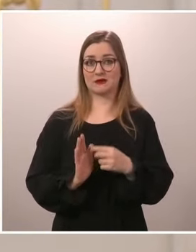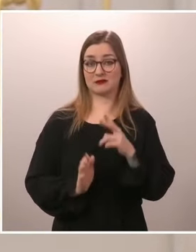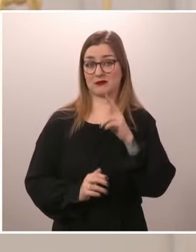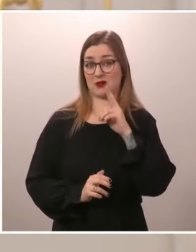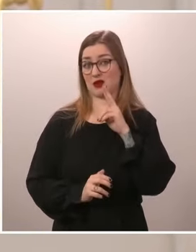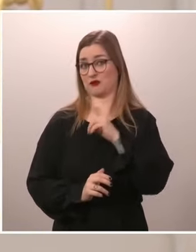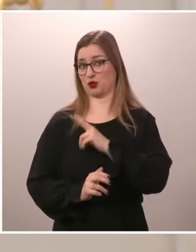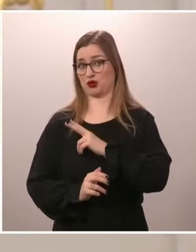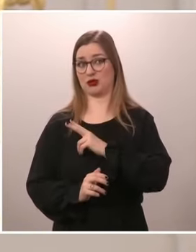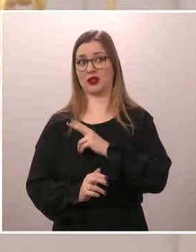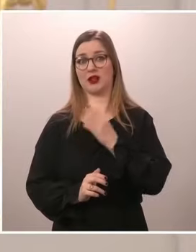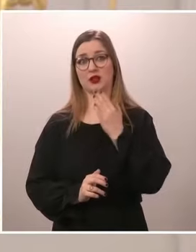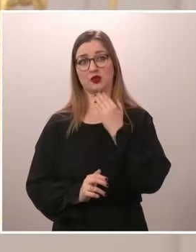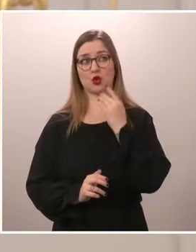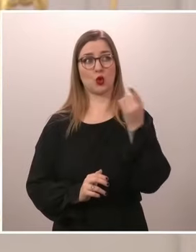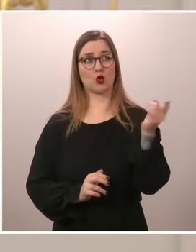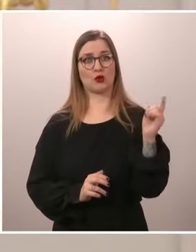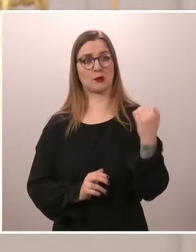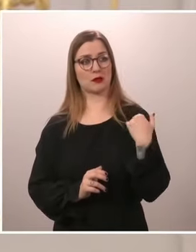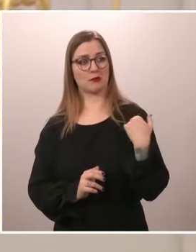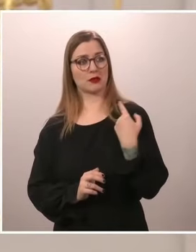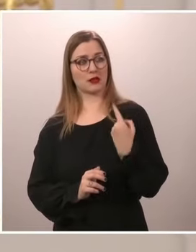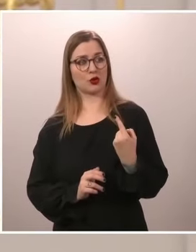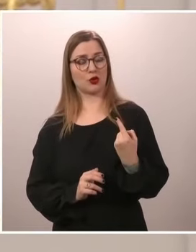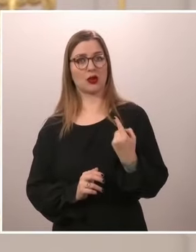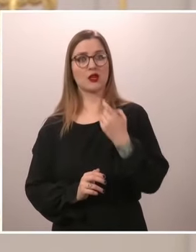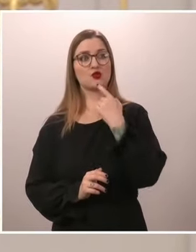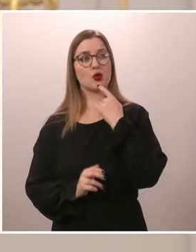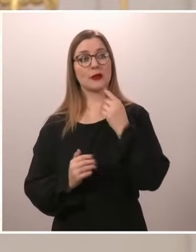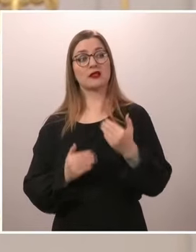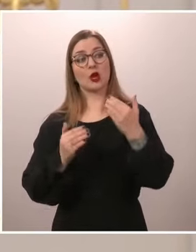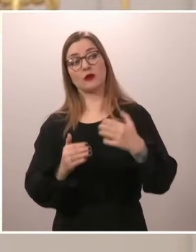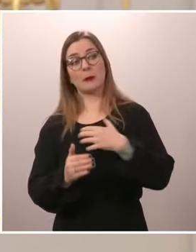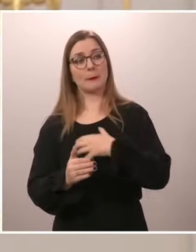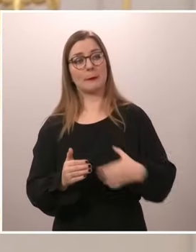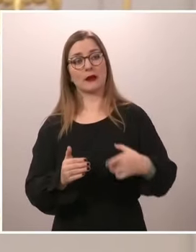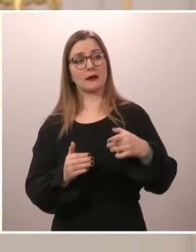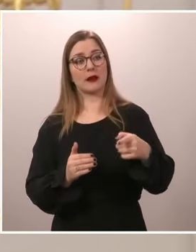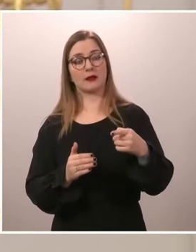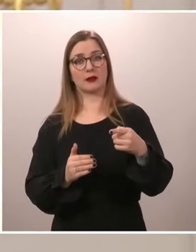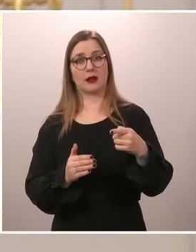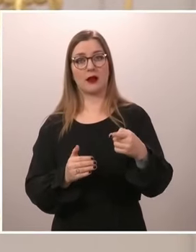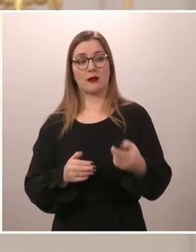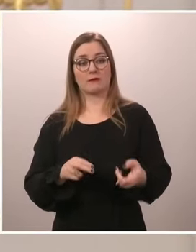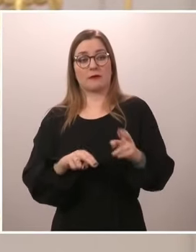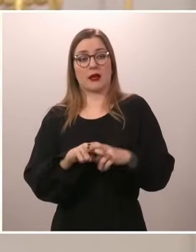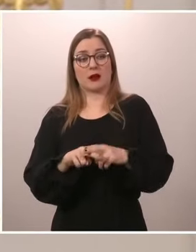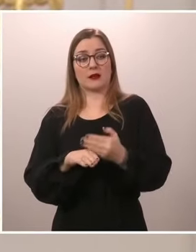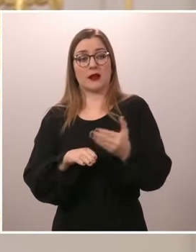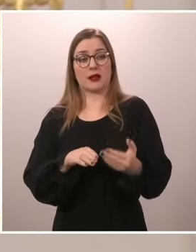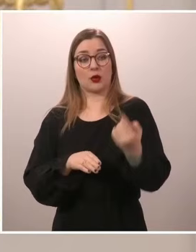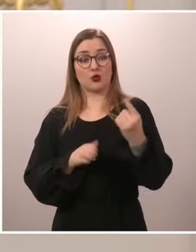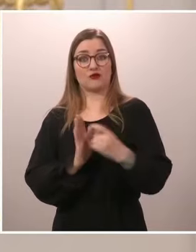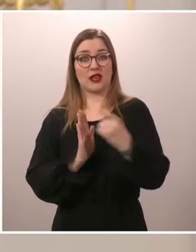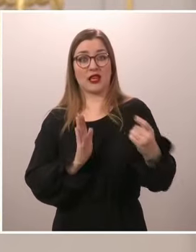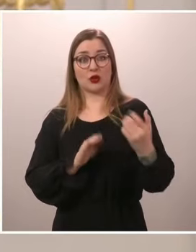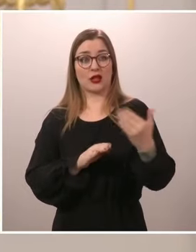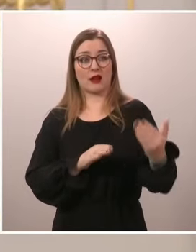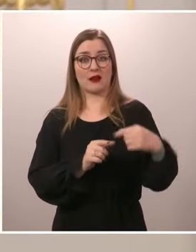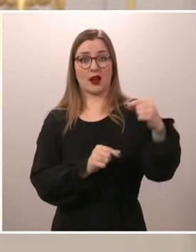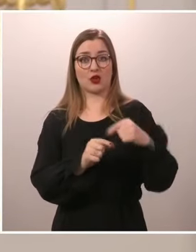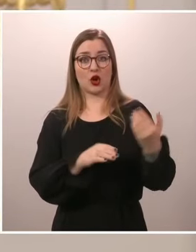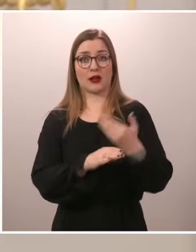Suomen tasavallan seuraava presidentti matkustaa viikko virkaanastojen jälkeen NATO